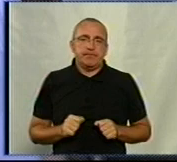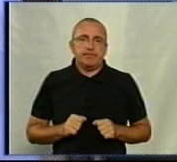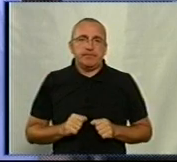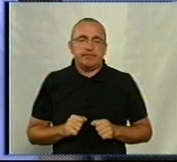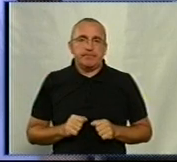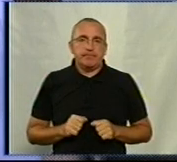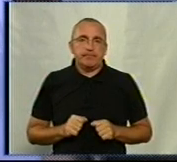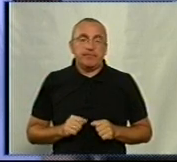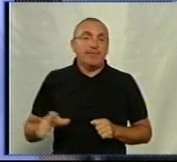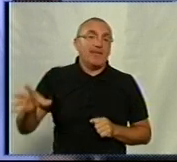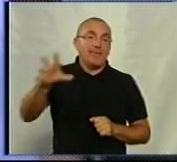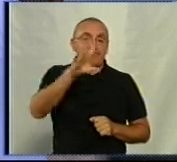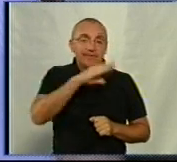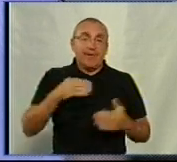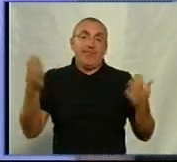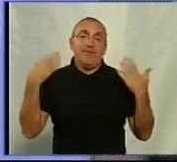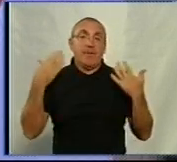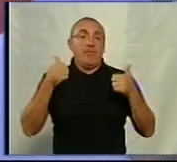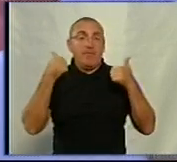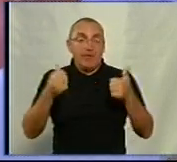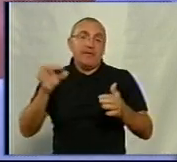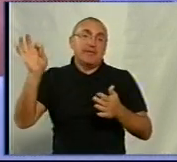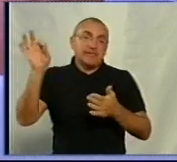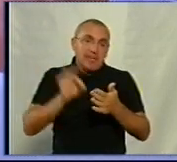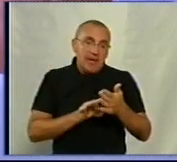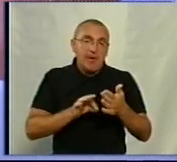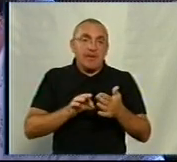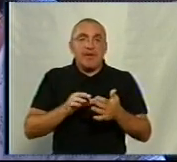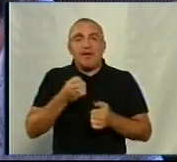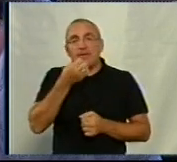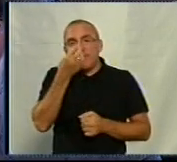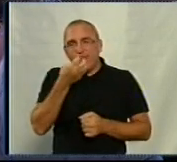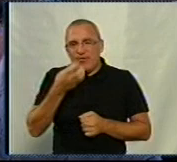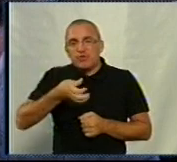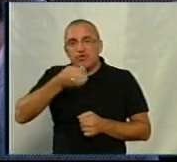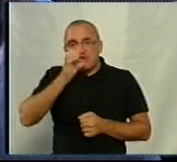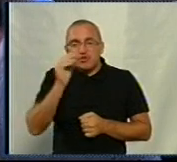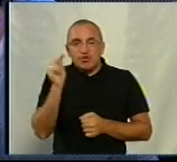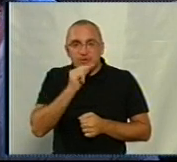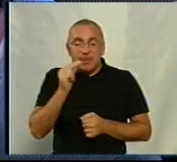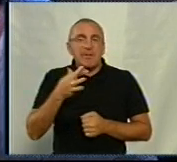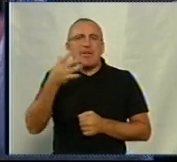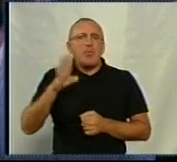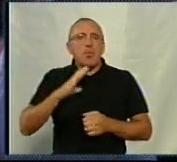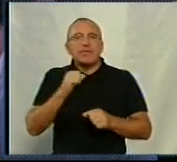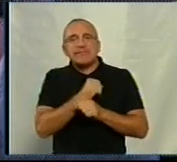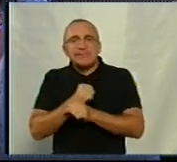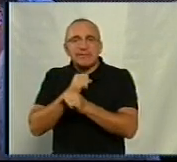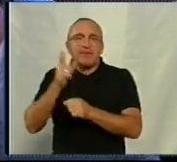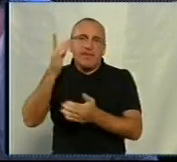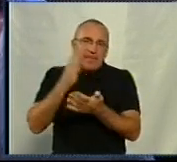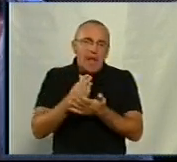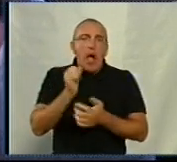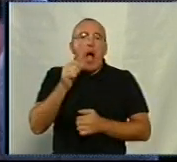Все, всі відпочили хорошо, і одразу п'ємо фіточай. Я декілька разів була в санаторіях, і там є